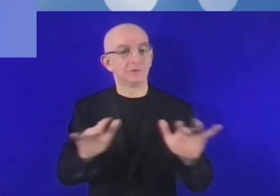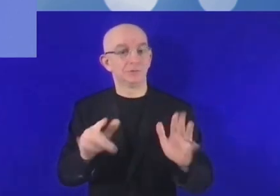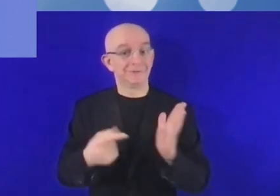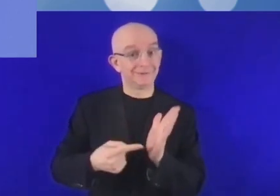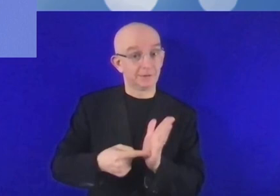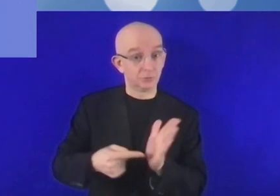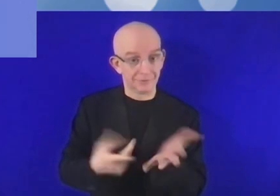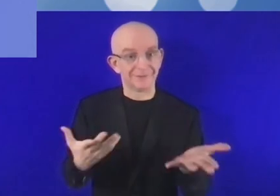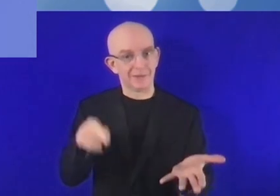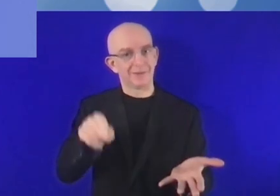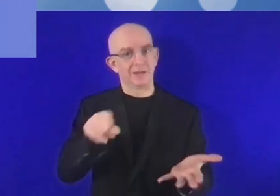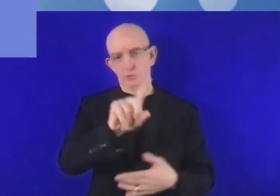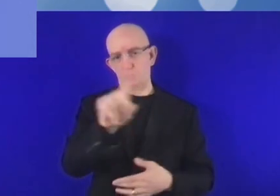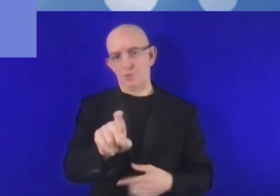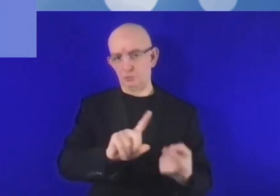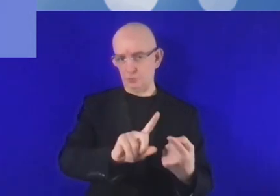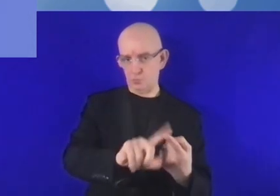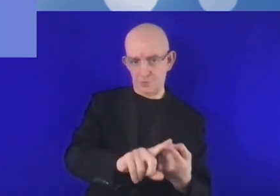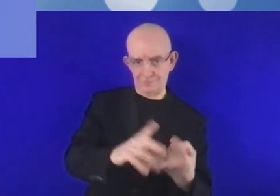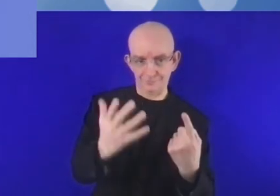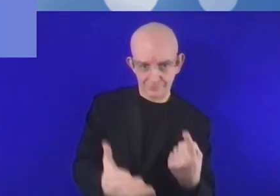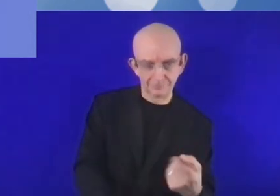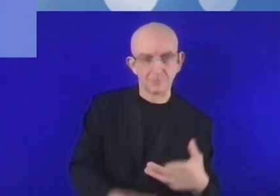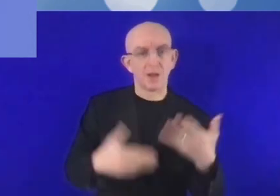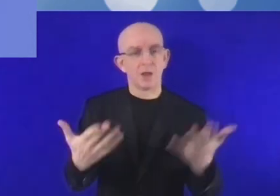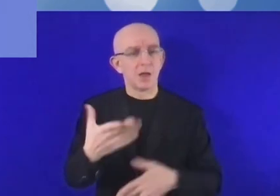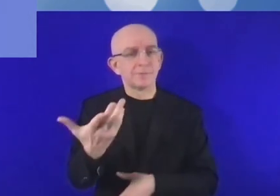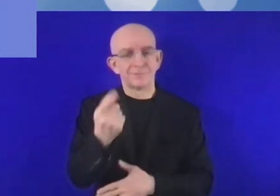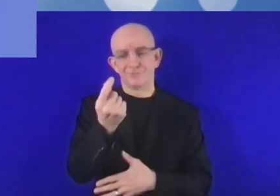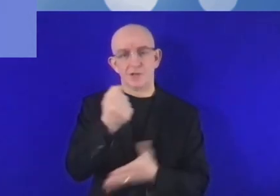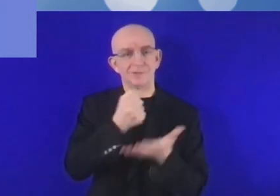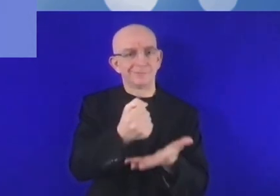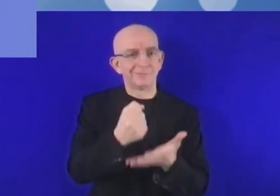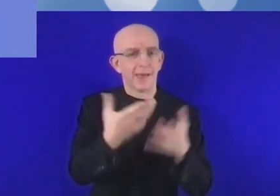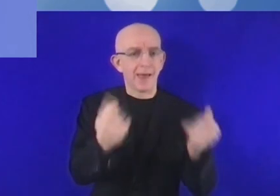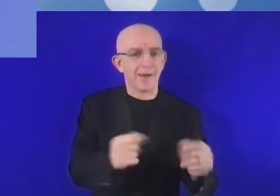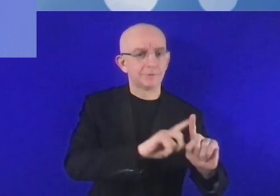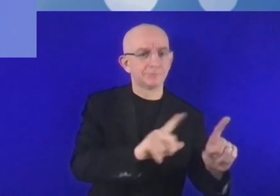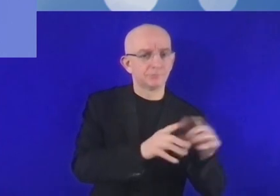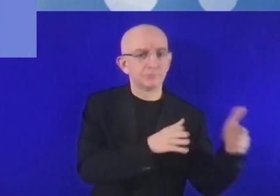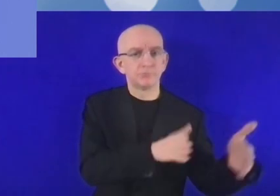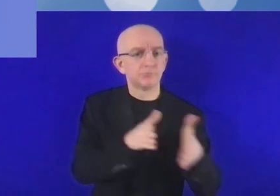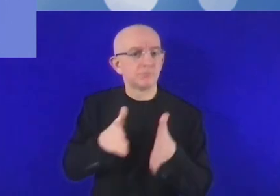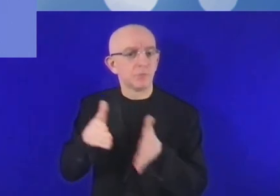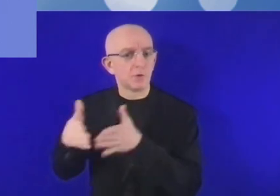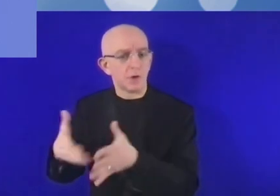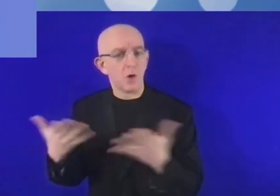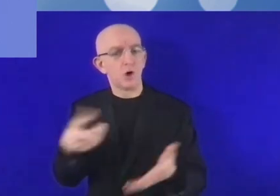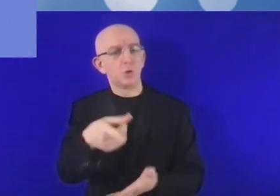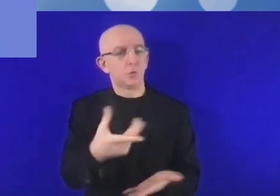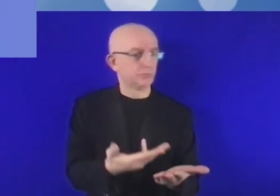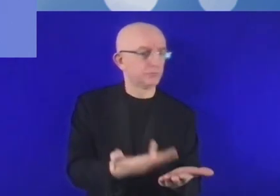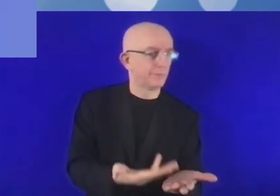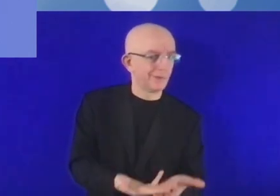les techniques numériques plus qu'elles ne le font aujourd'hui. Qu'est-ce qu'on peut leur proposer ? Des investissements publics,